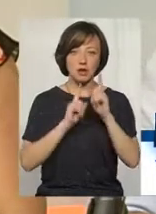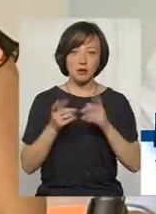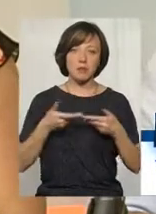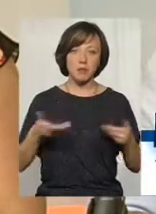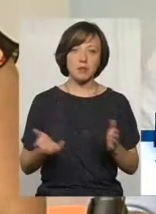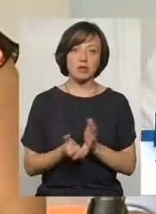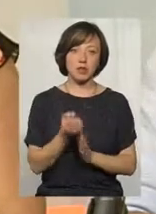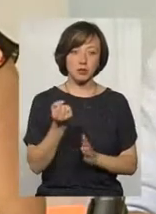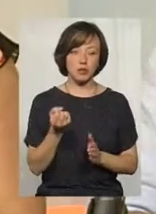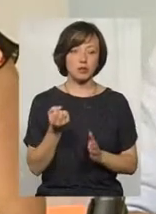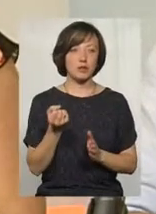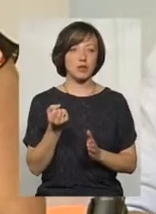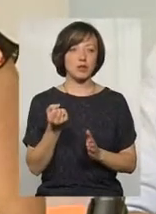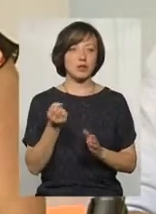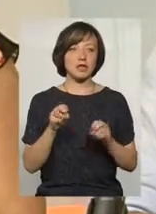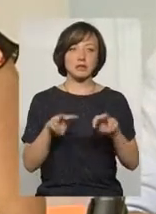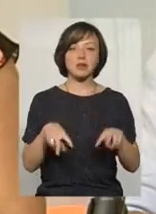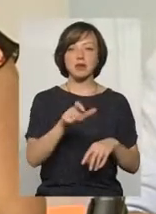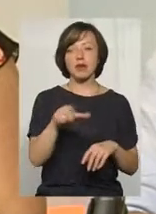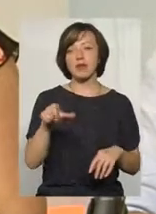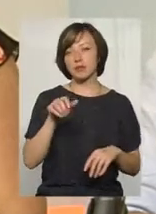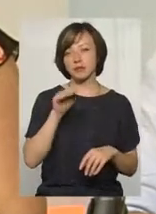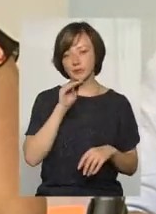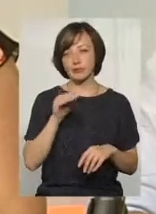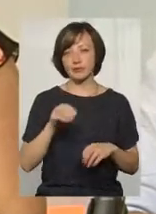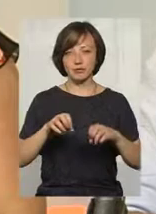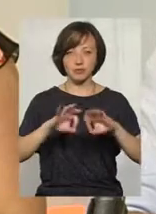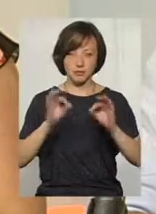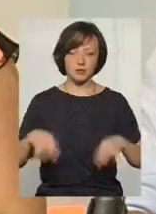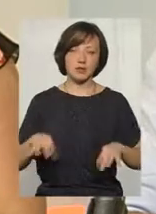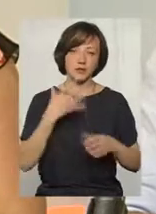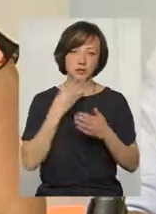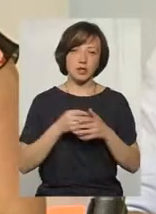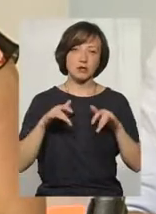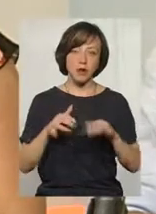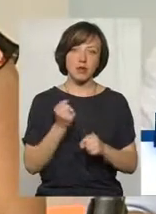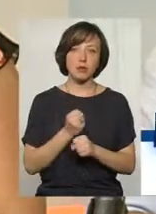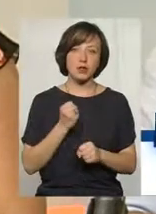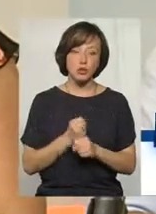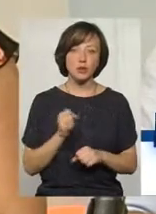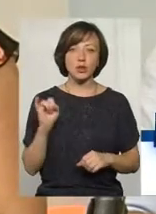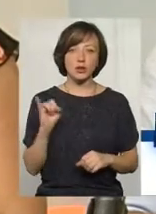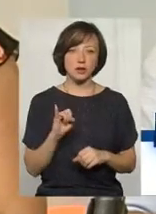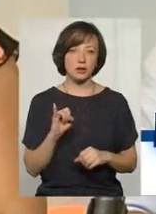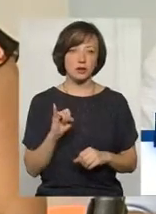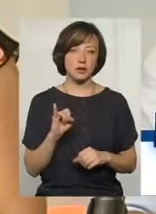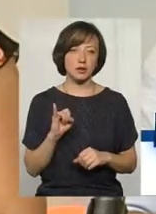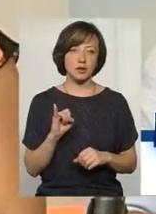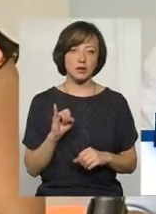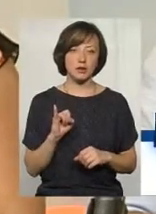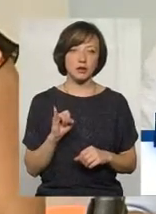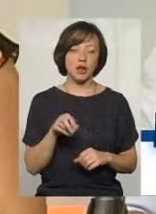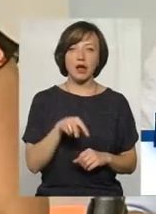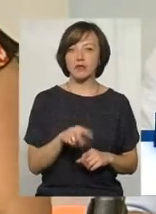Ми підтримуємо спеціалістів, професіоналів, які, власне, працюють. І при Ларисі